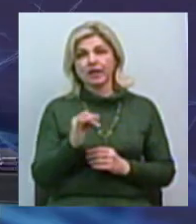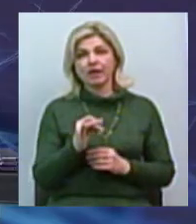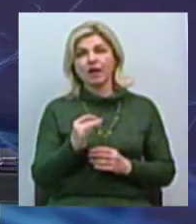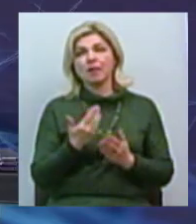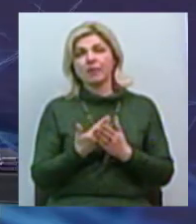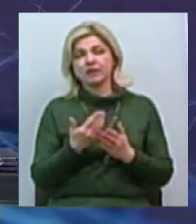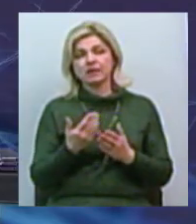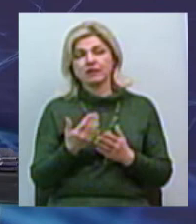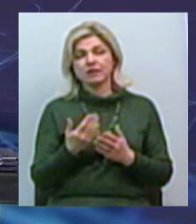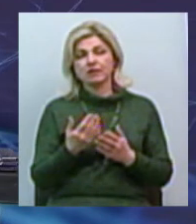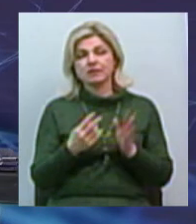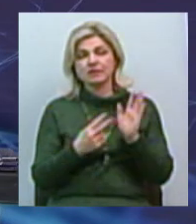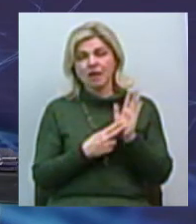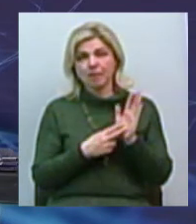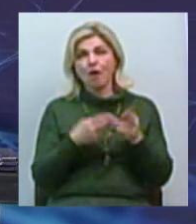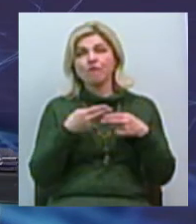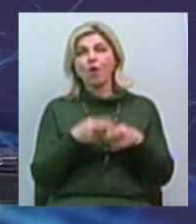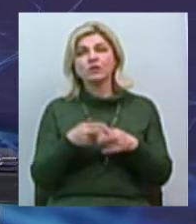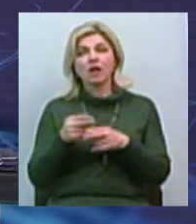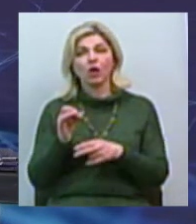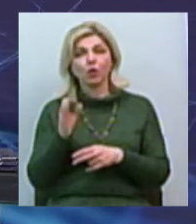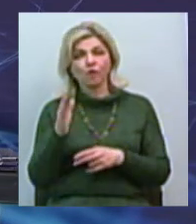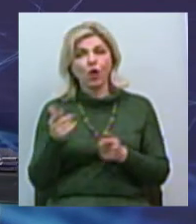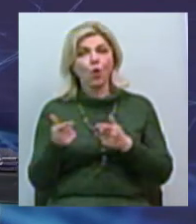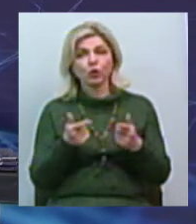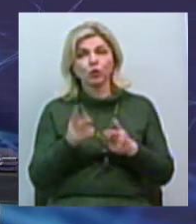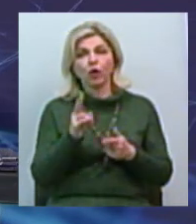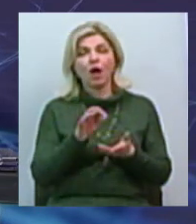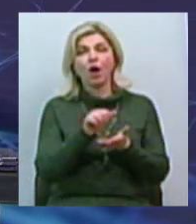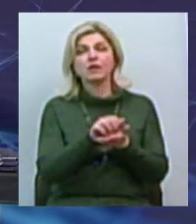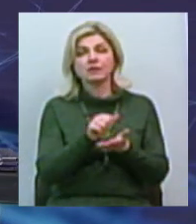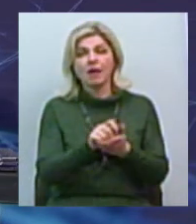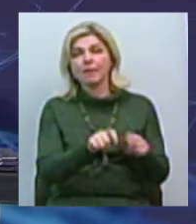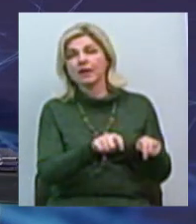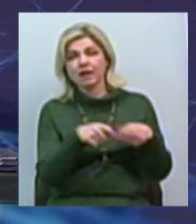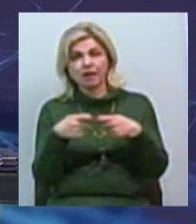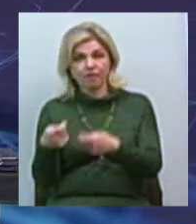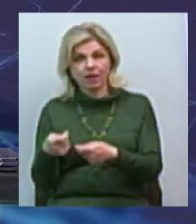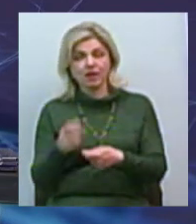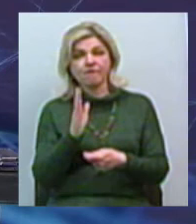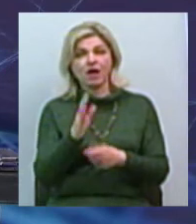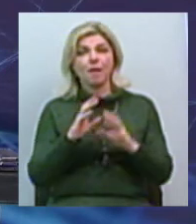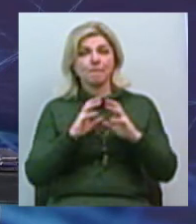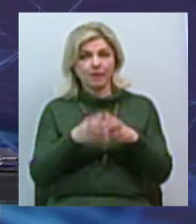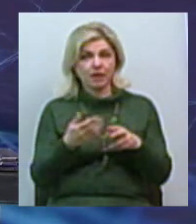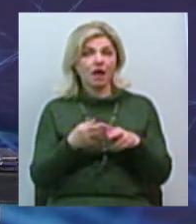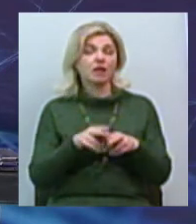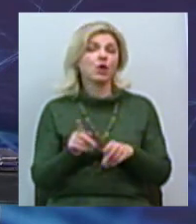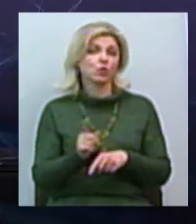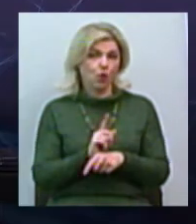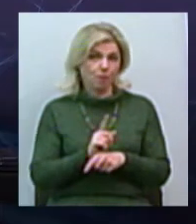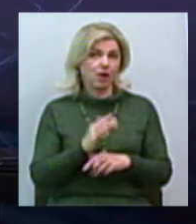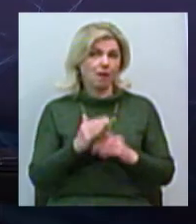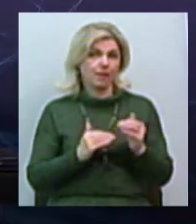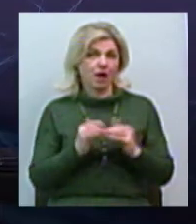7 вокзалів готовиться к концесії, передавати, в принципі, в міні це абсолютно нормальна практика,